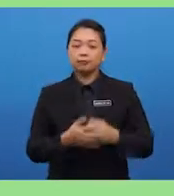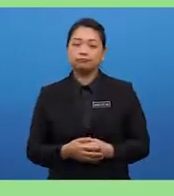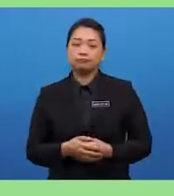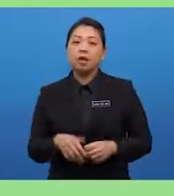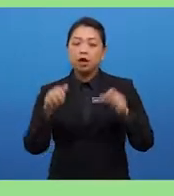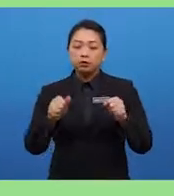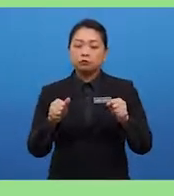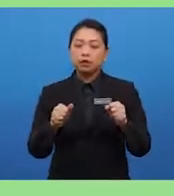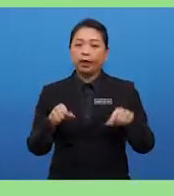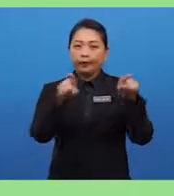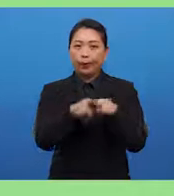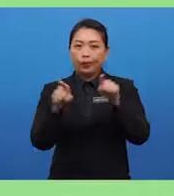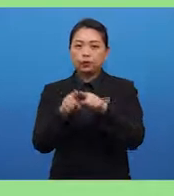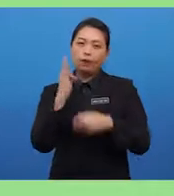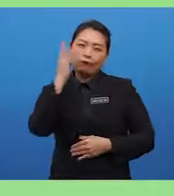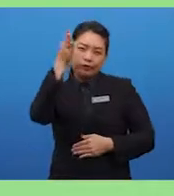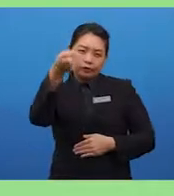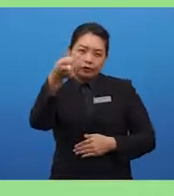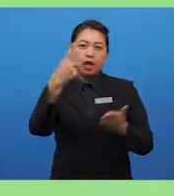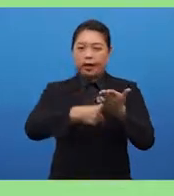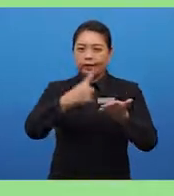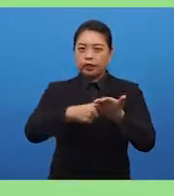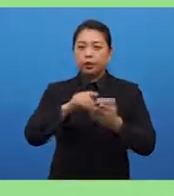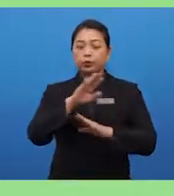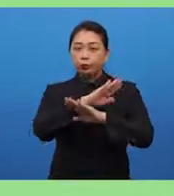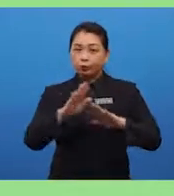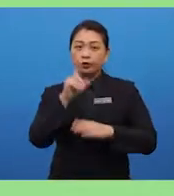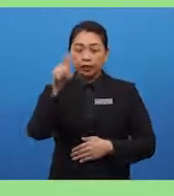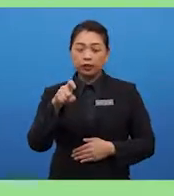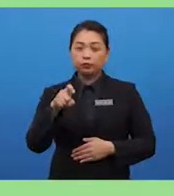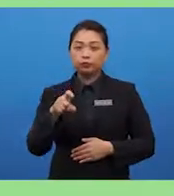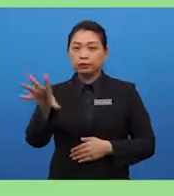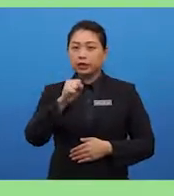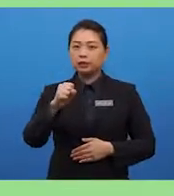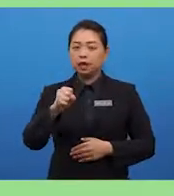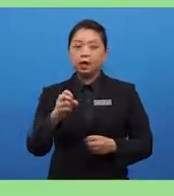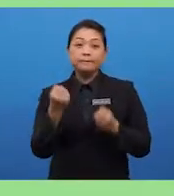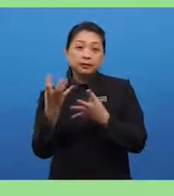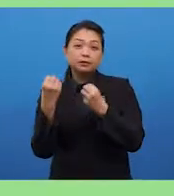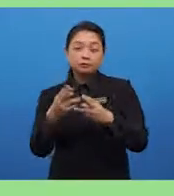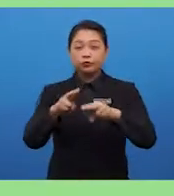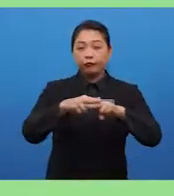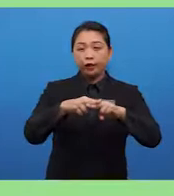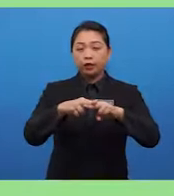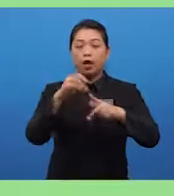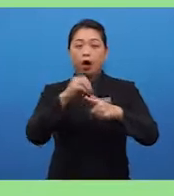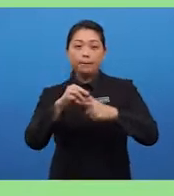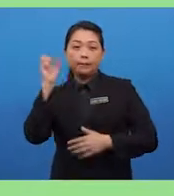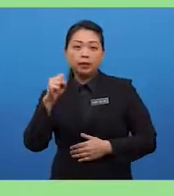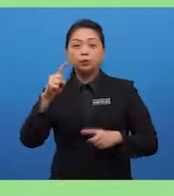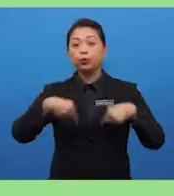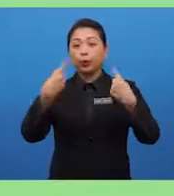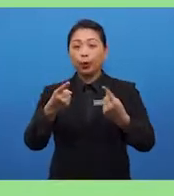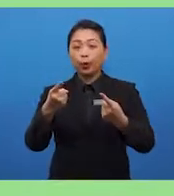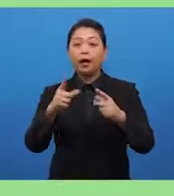also further argue that you will not need to take multiple trains or buses when attending classes.